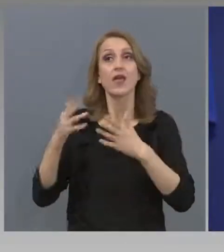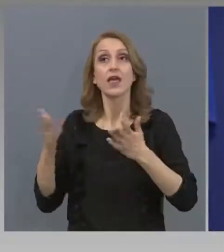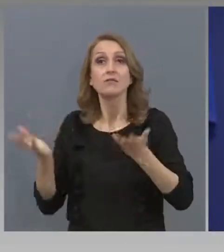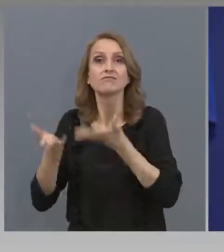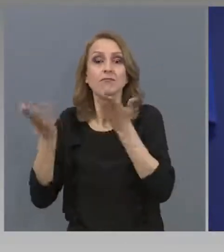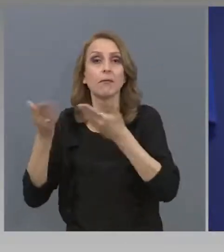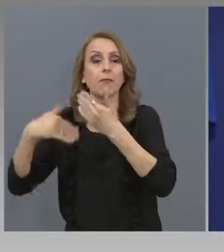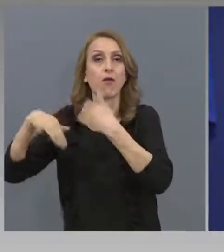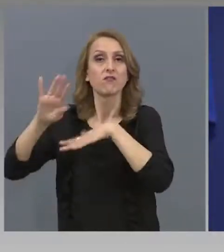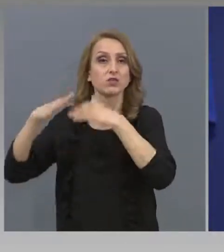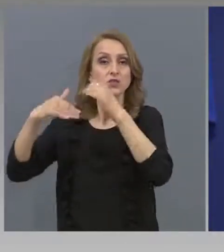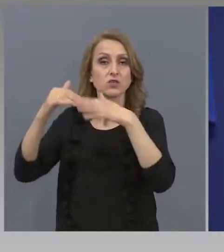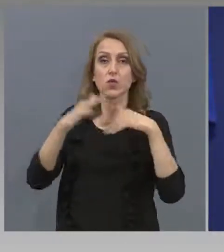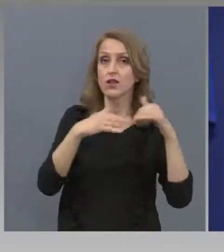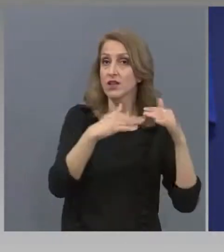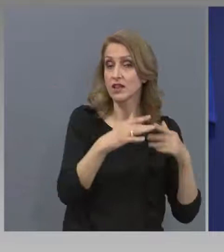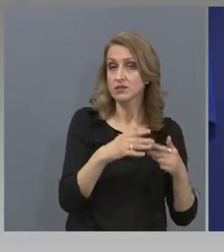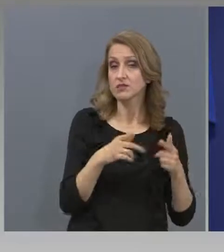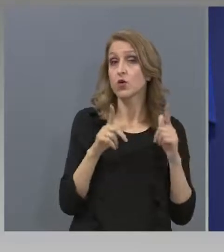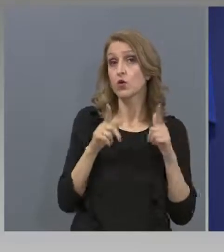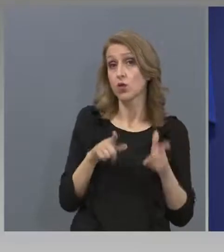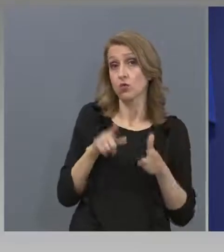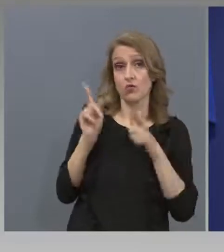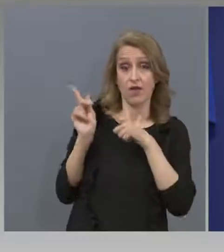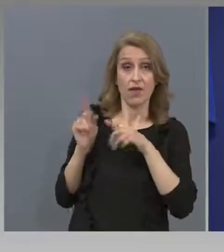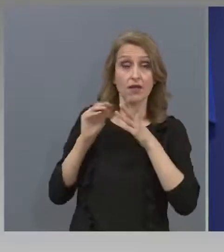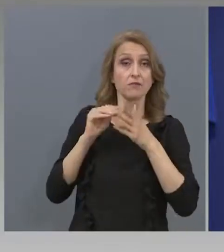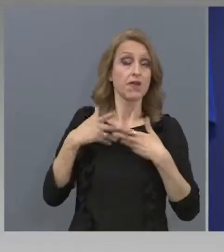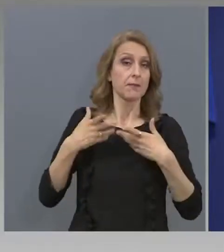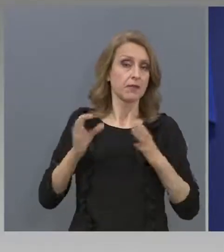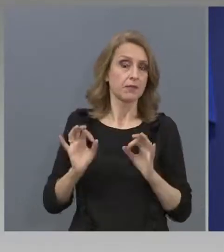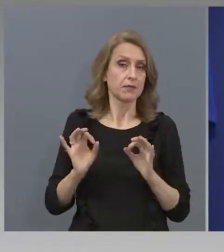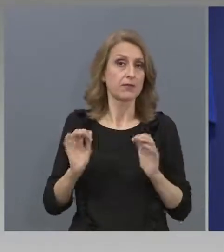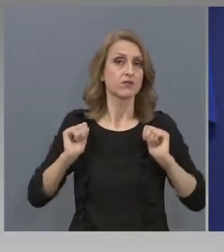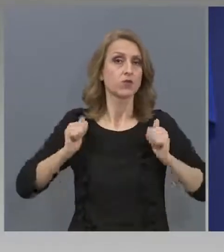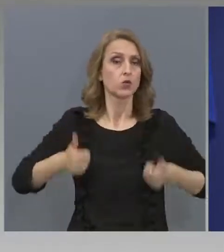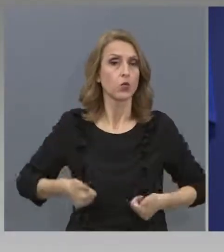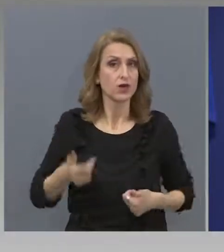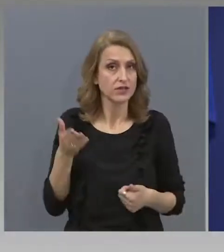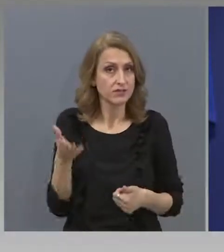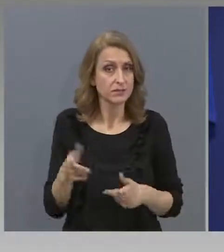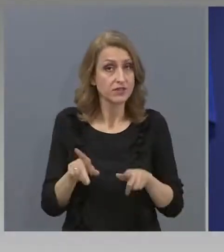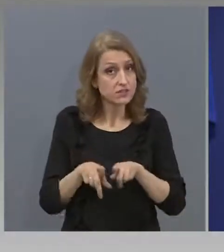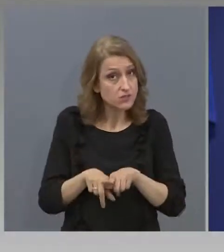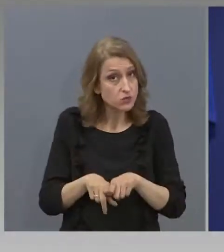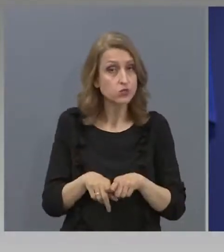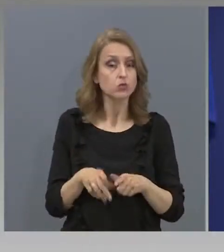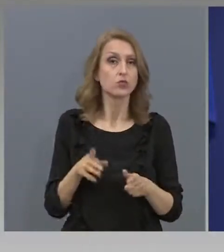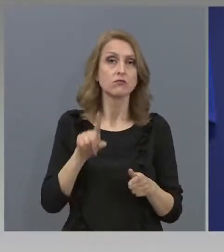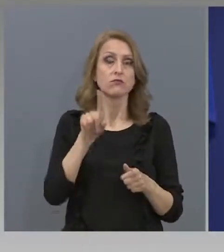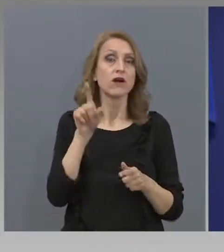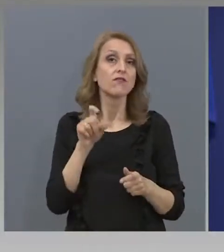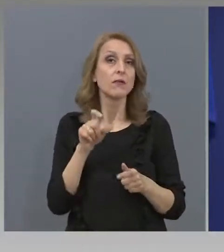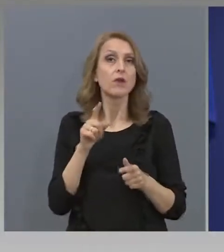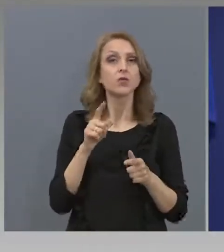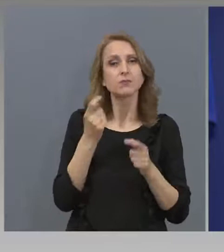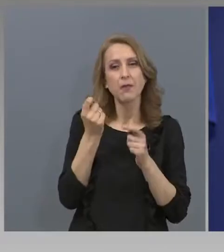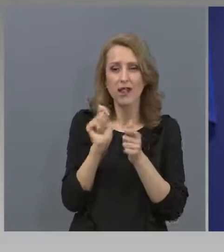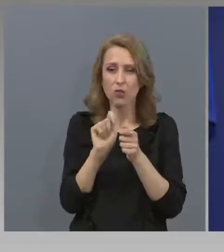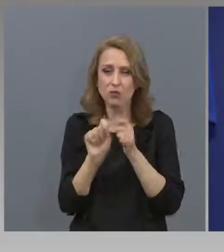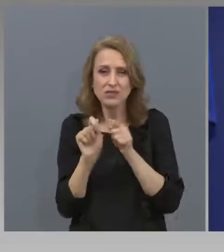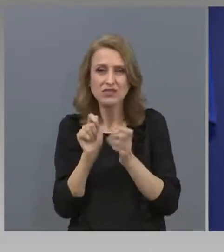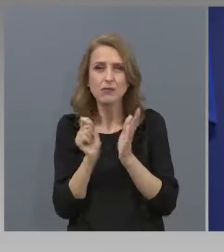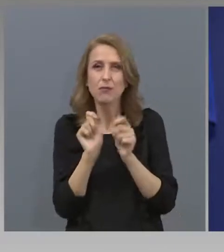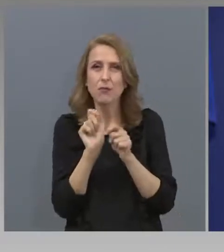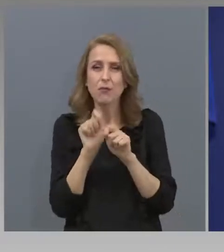предвидени тези средства. Има ги. В туризма също въпрос на корекция например